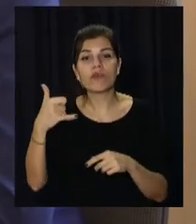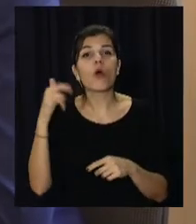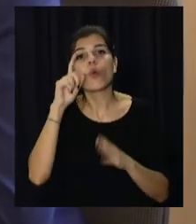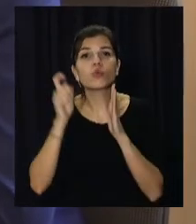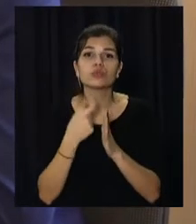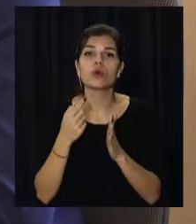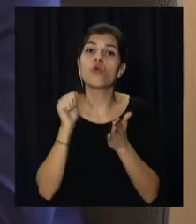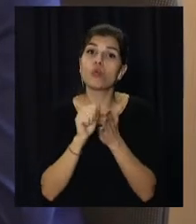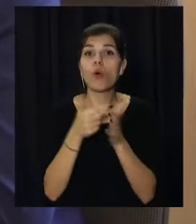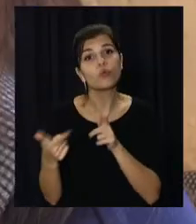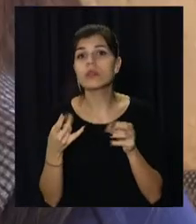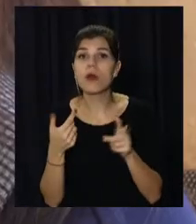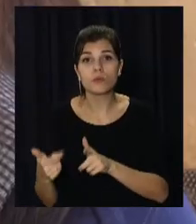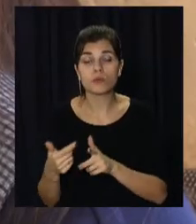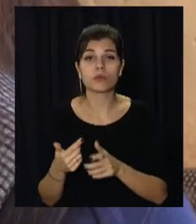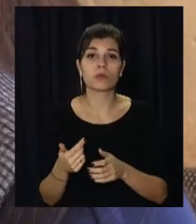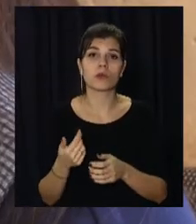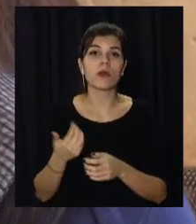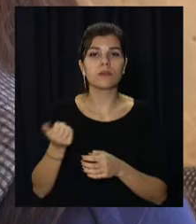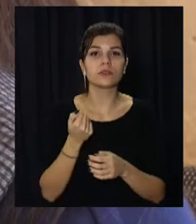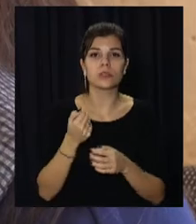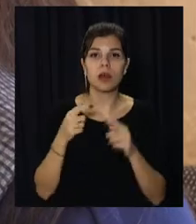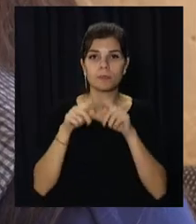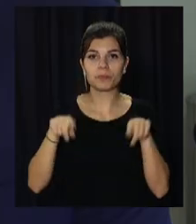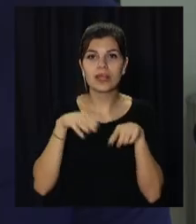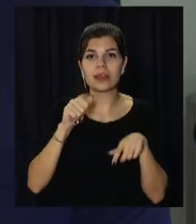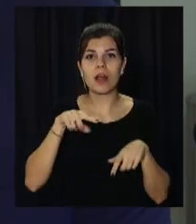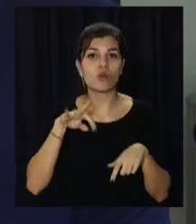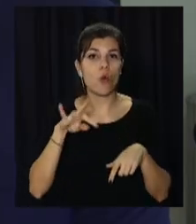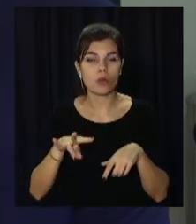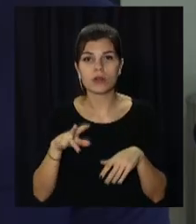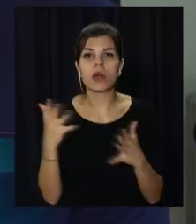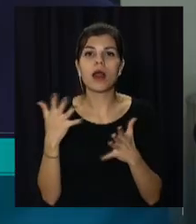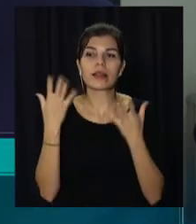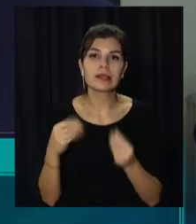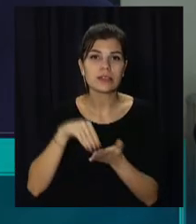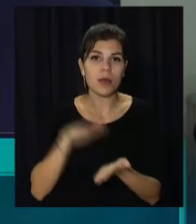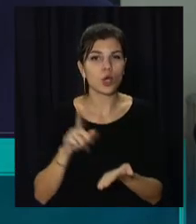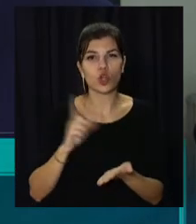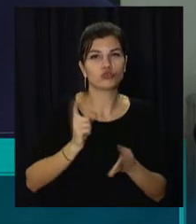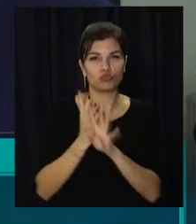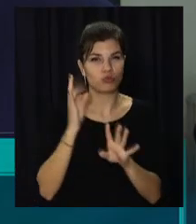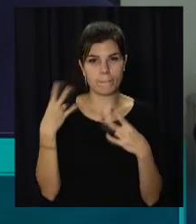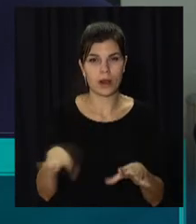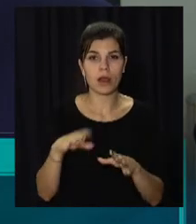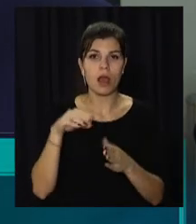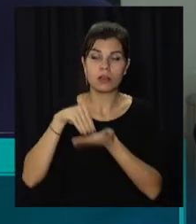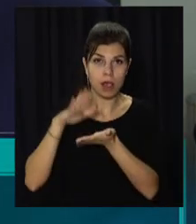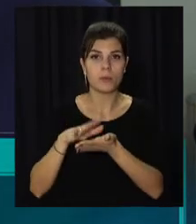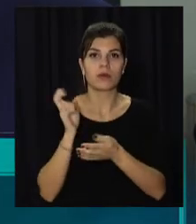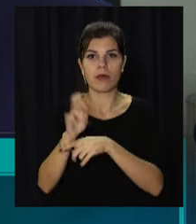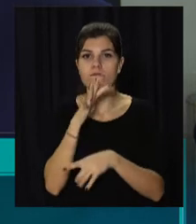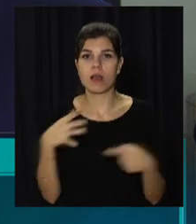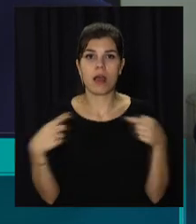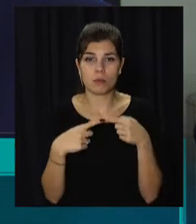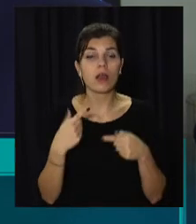максимально зручним для відвідувачів, у ЦНАП відкрили кол-центр. Ми і раніше дуже багато консультацій надавали телефоном, і ця